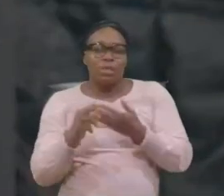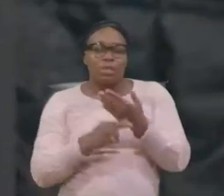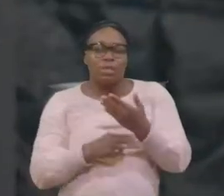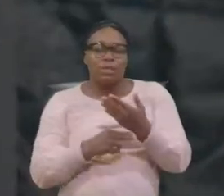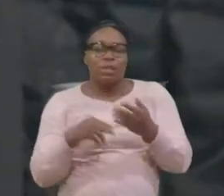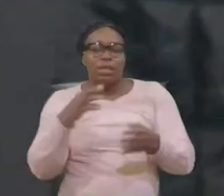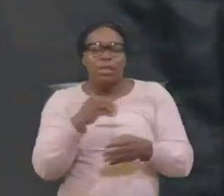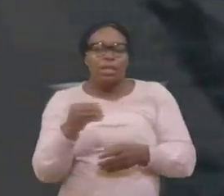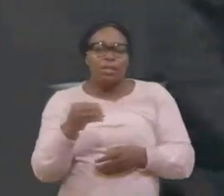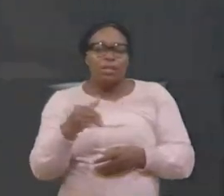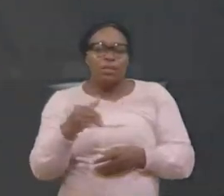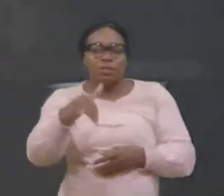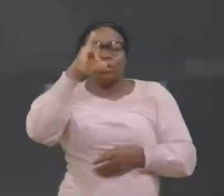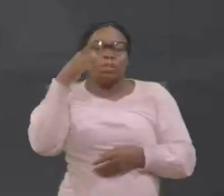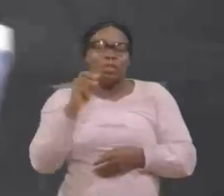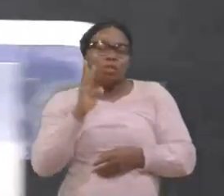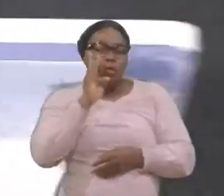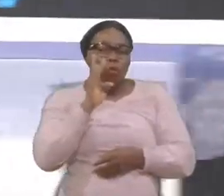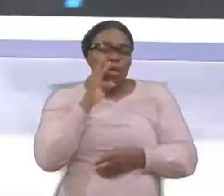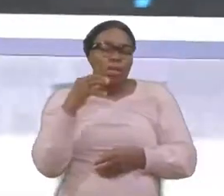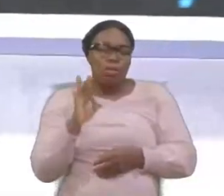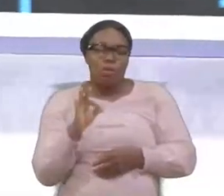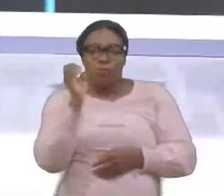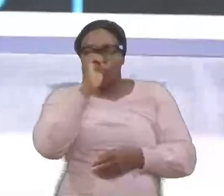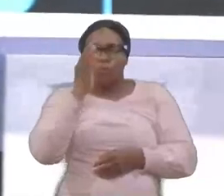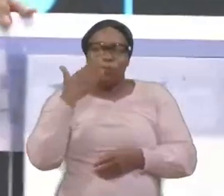et c'est le vin de la violence qu'ils boivent.